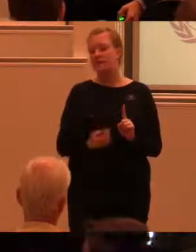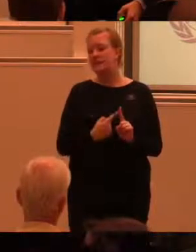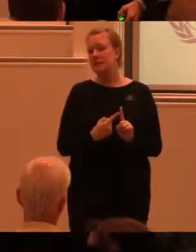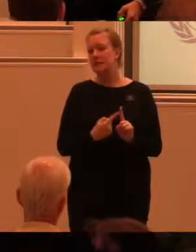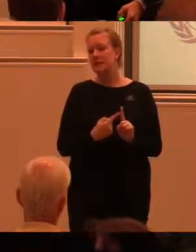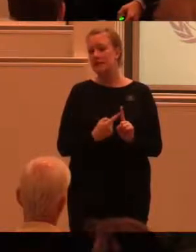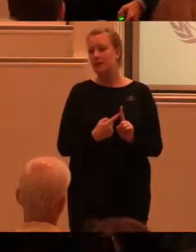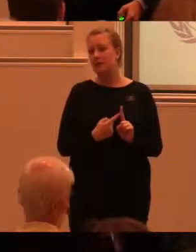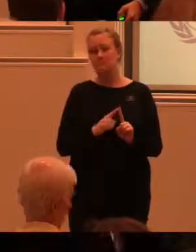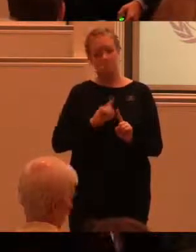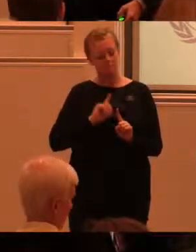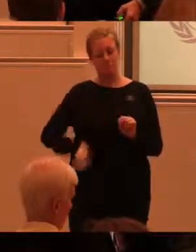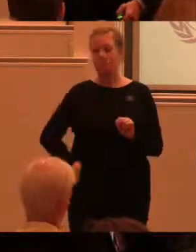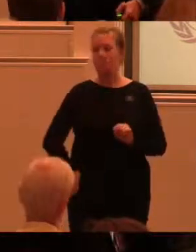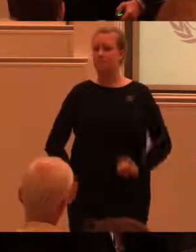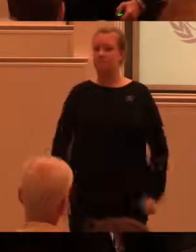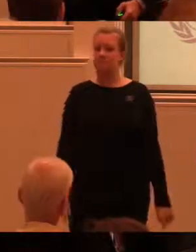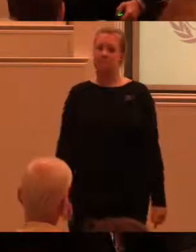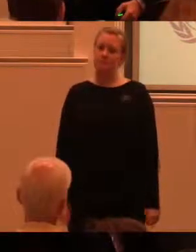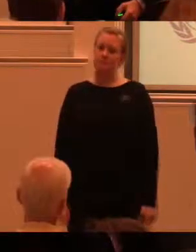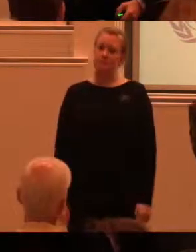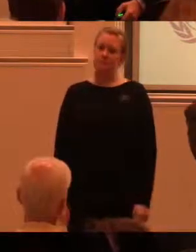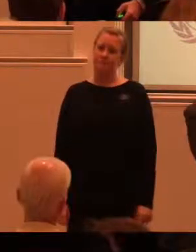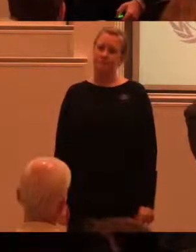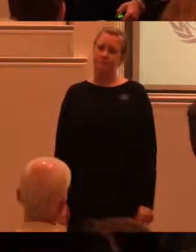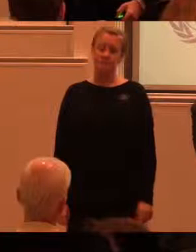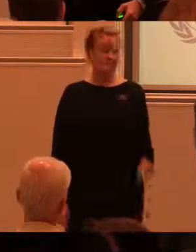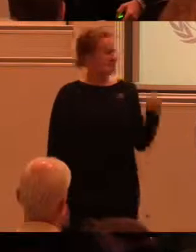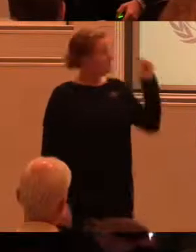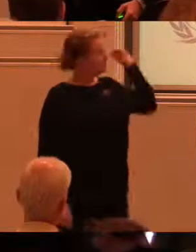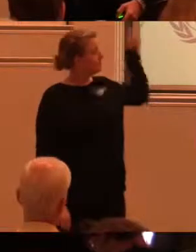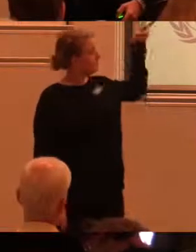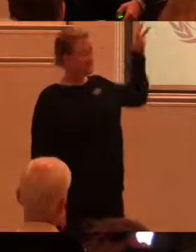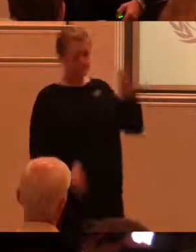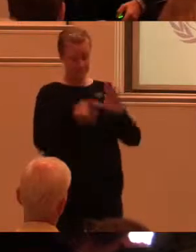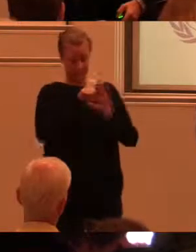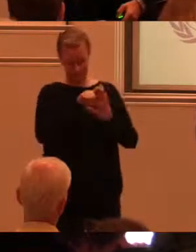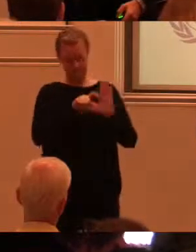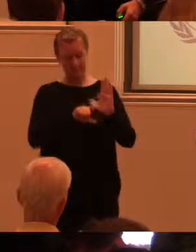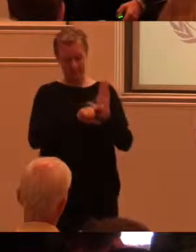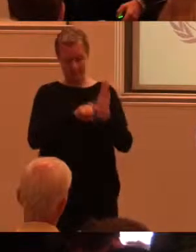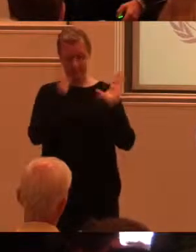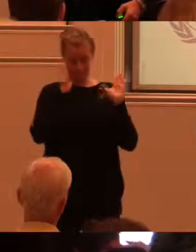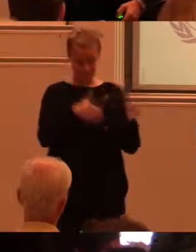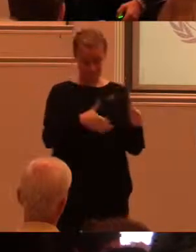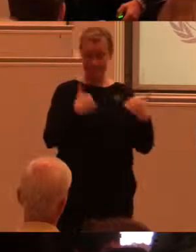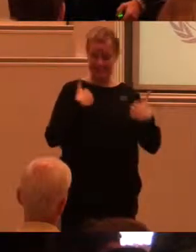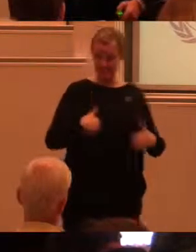att inte göra det. Ja. De här två artiklarna riktas ju då mot individ och grupp.